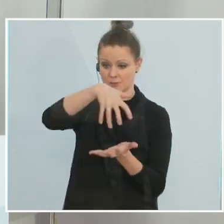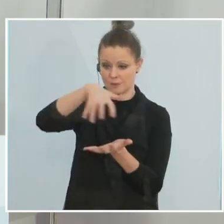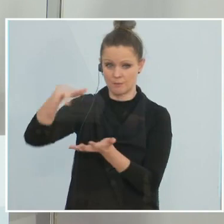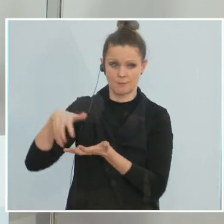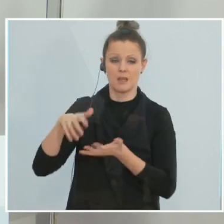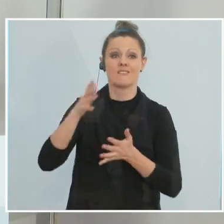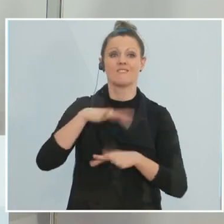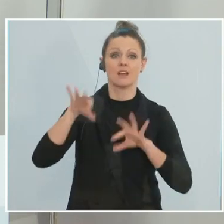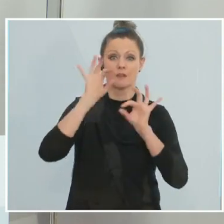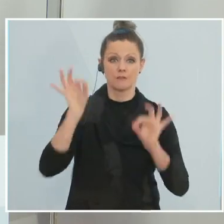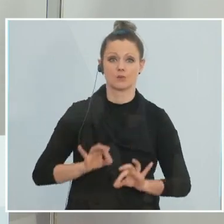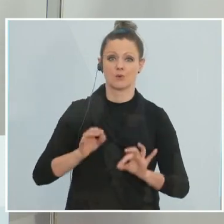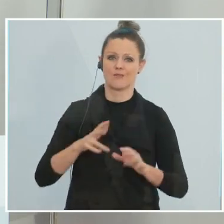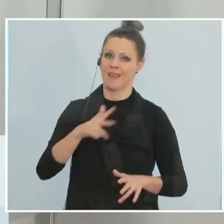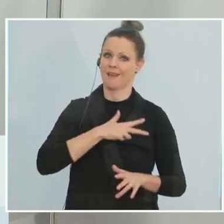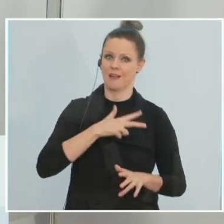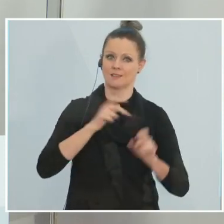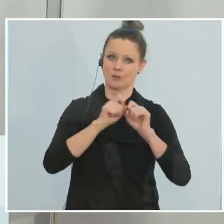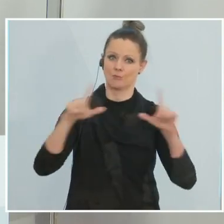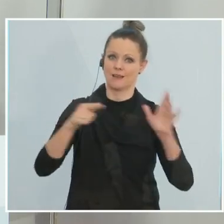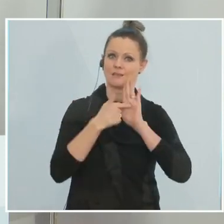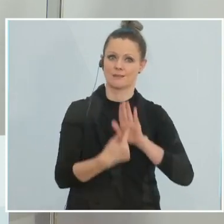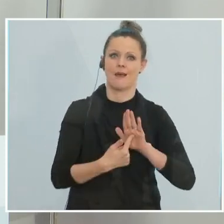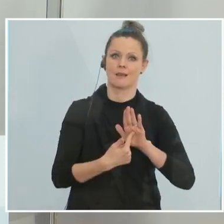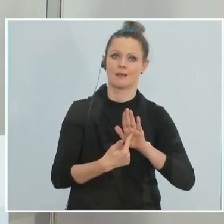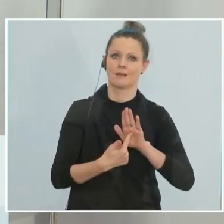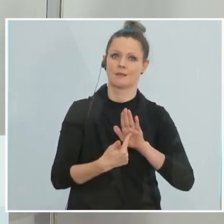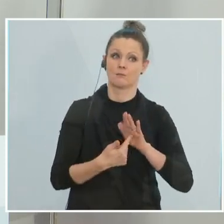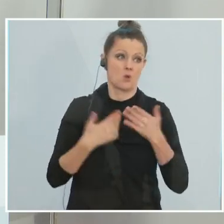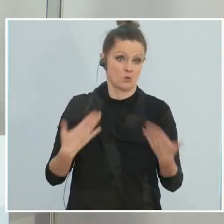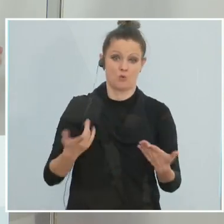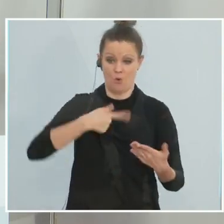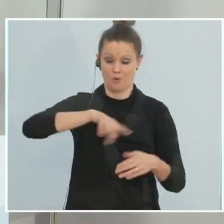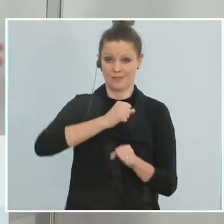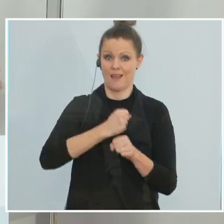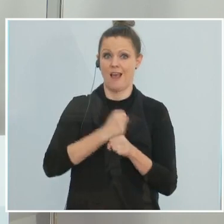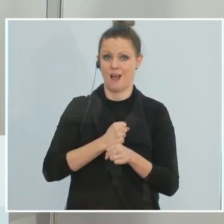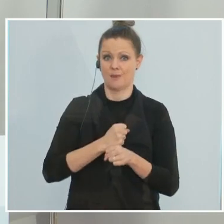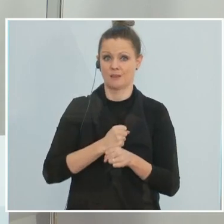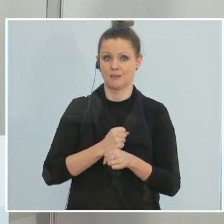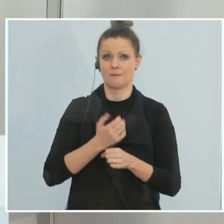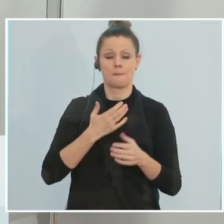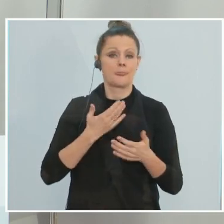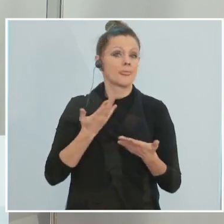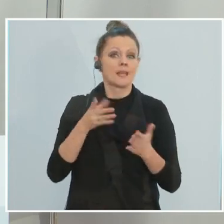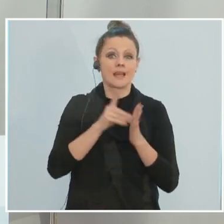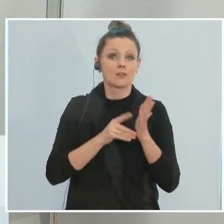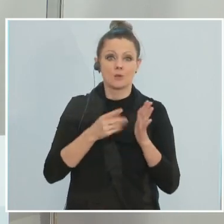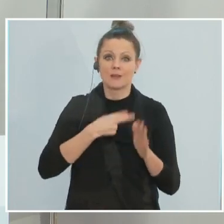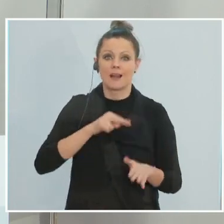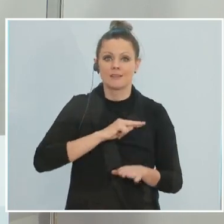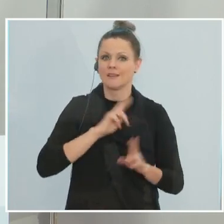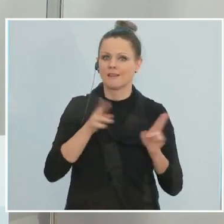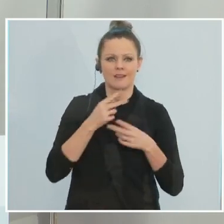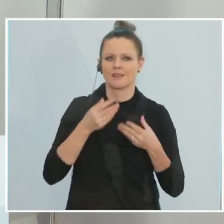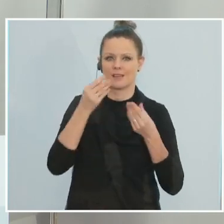versuchen, ein möglichst realistisches Bild zu zeichnen und nichts anderes tun wir hier. Ich kann Ihnen kein Datum garantieren. Ich